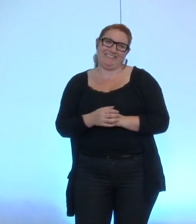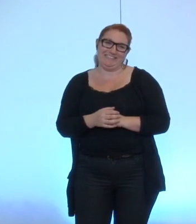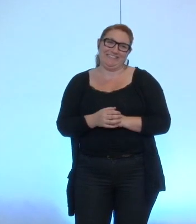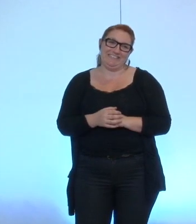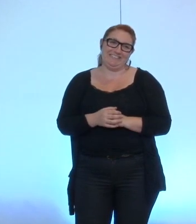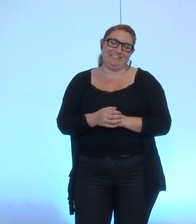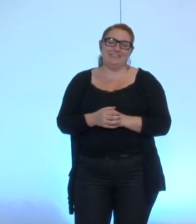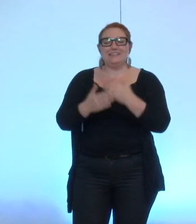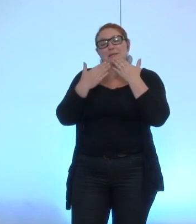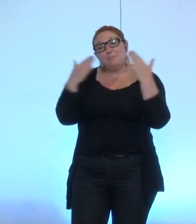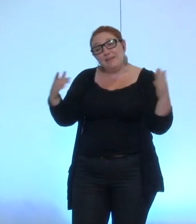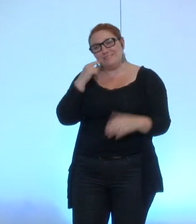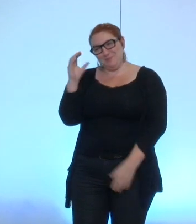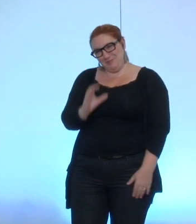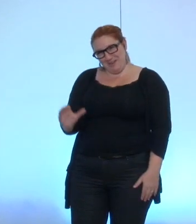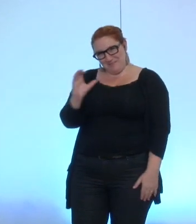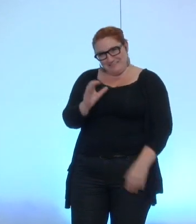merci monsieur Chamussy